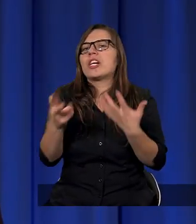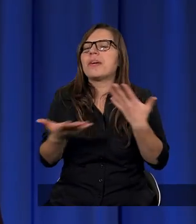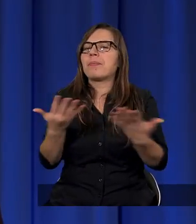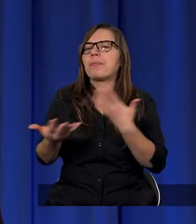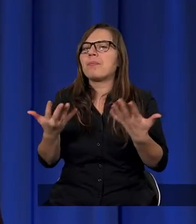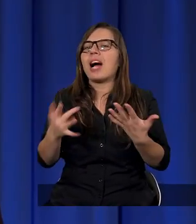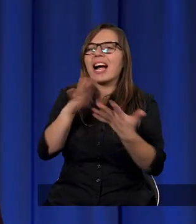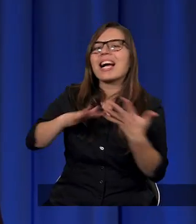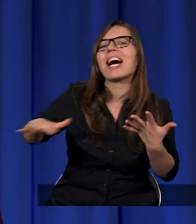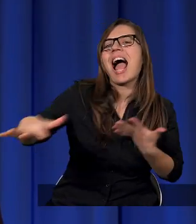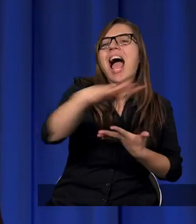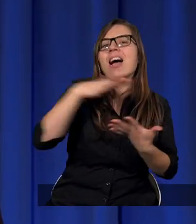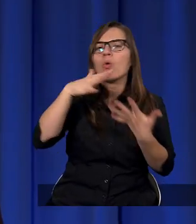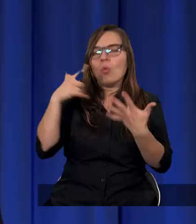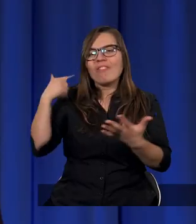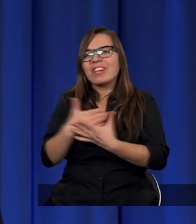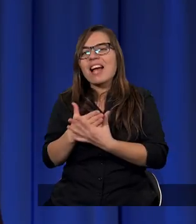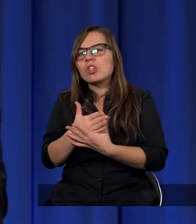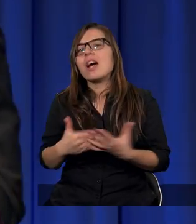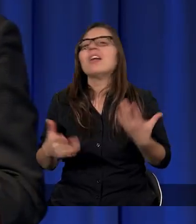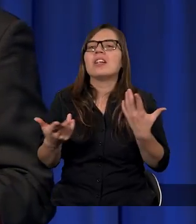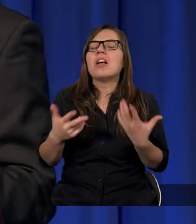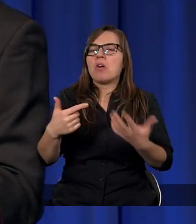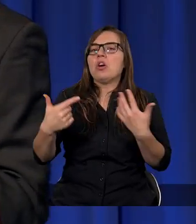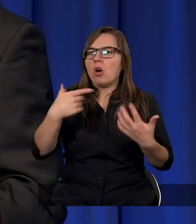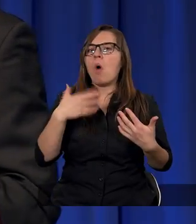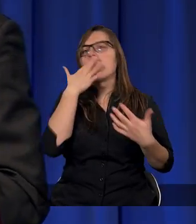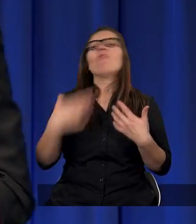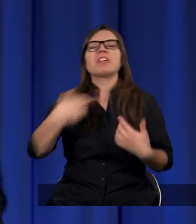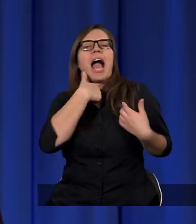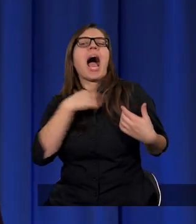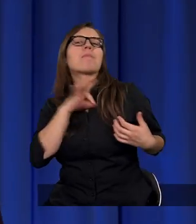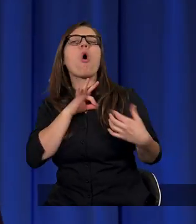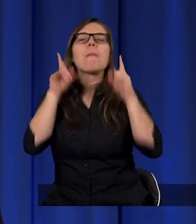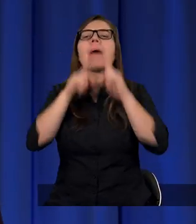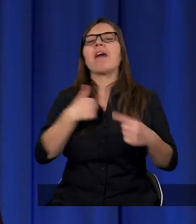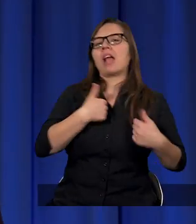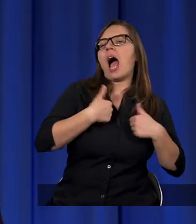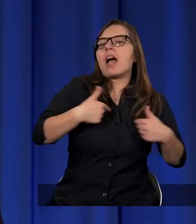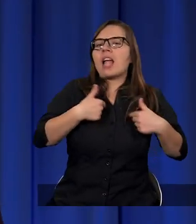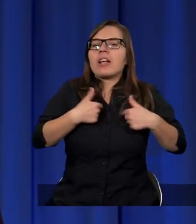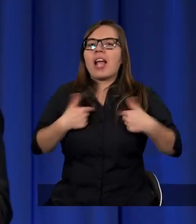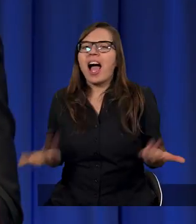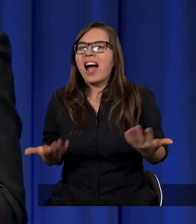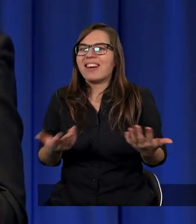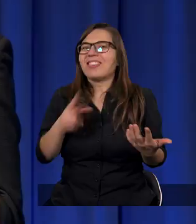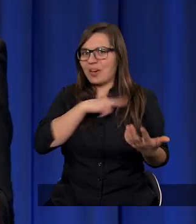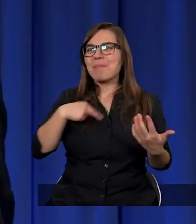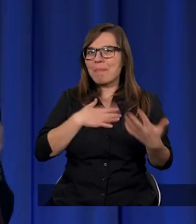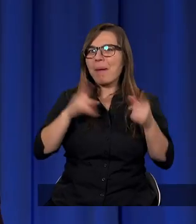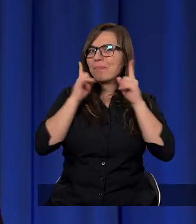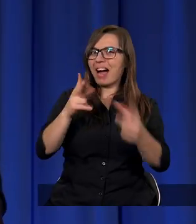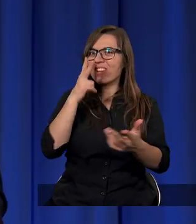w kręgu wierzeń powie, no u nas jest prawda, my mamy tą prawdę, tak? Więc samo stwierdzenie, że my mamy